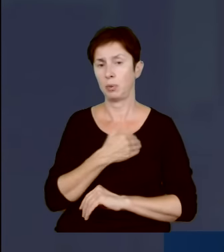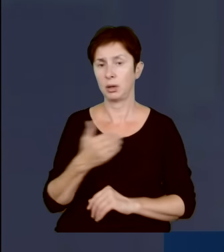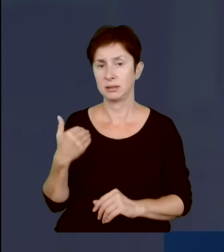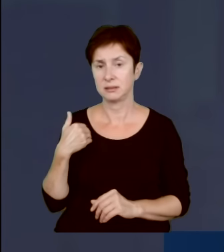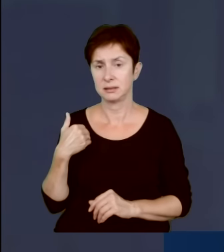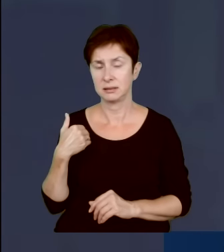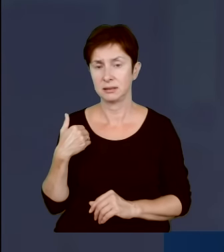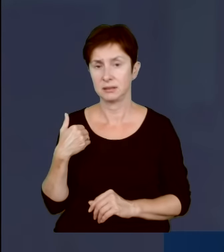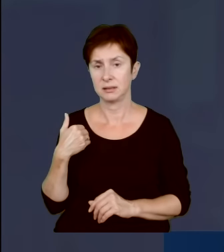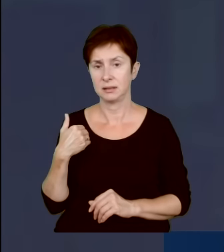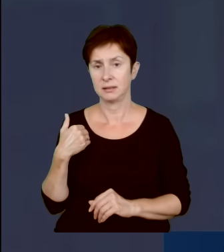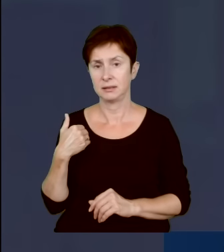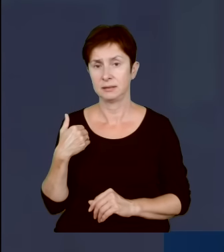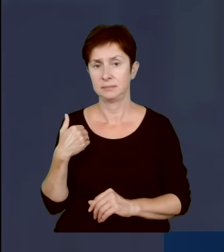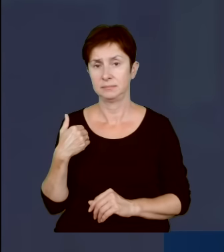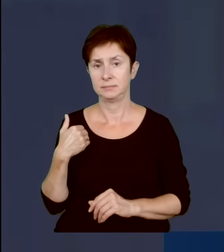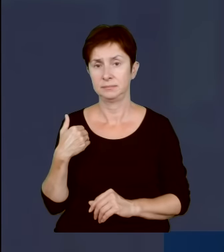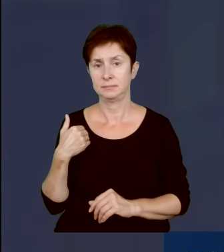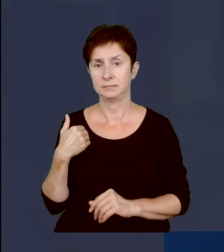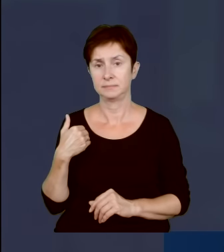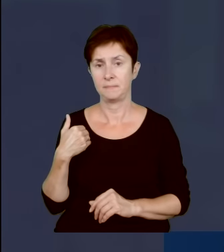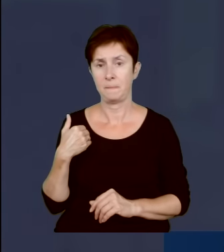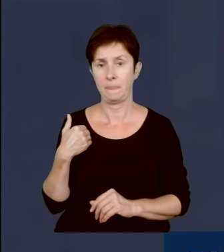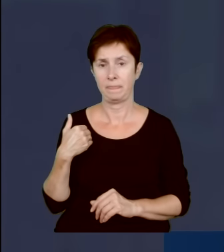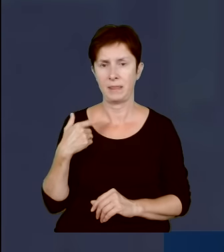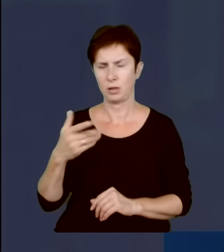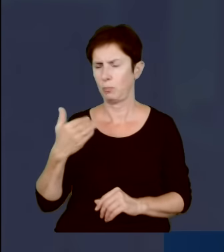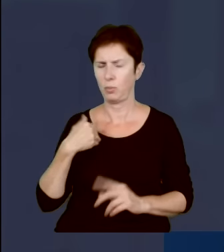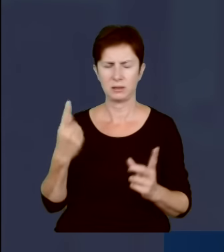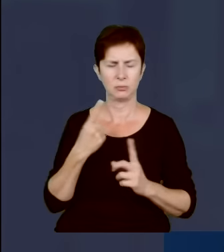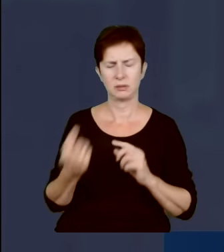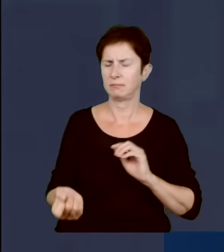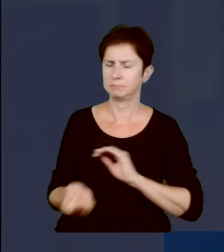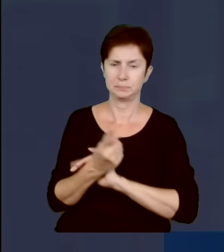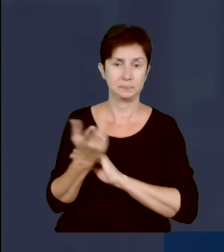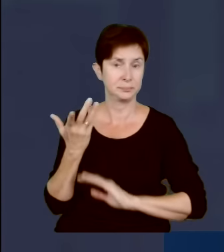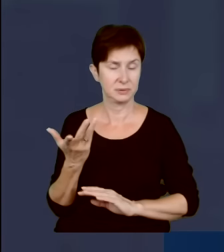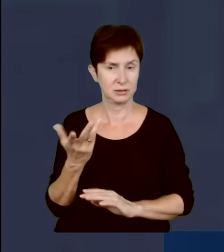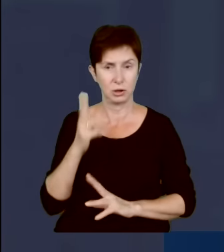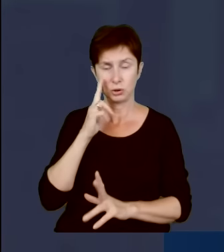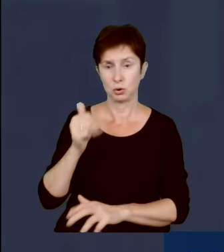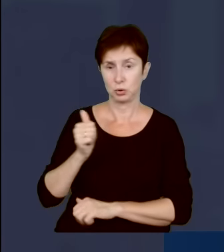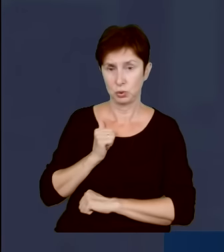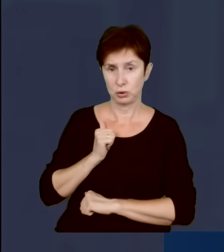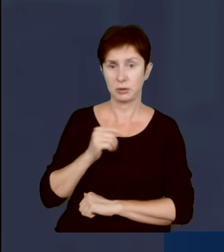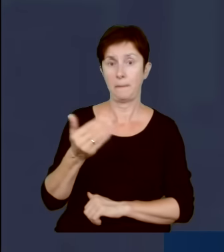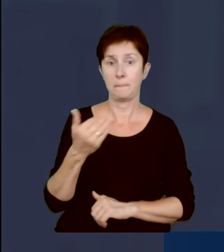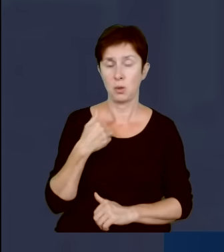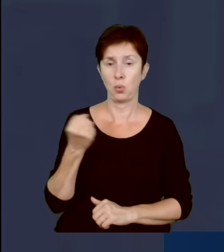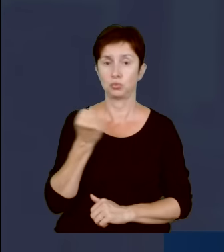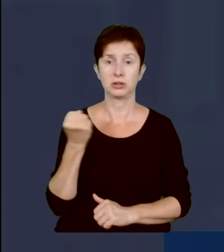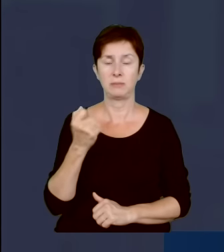To była sytuacja bez precedensu, żeby żołnierzy za użycie broni